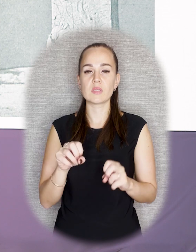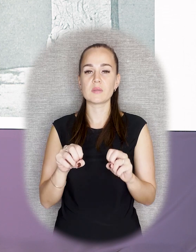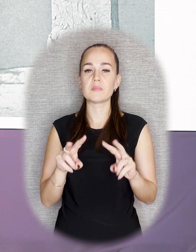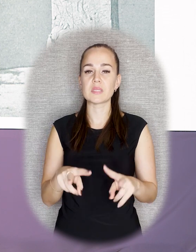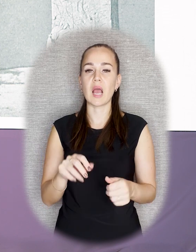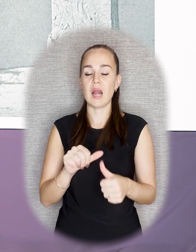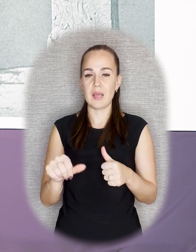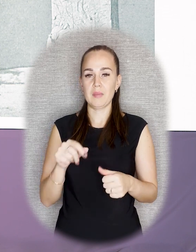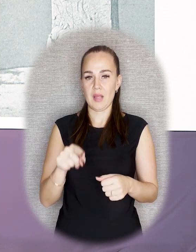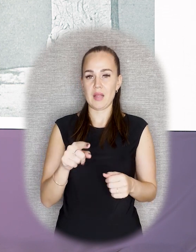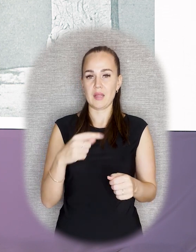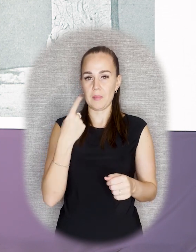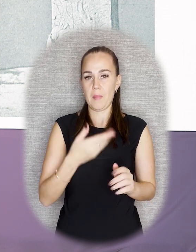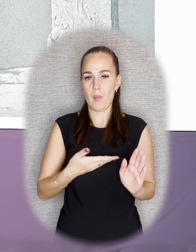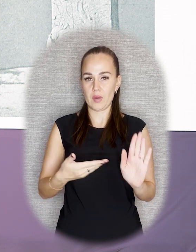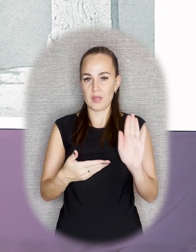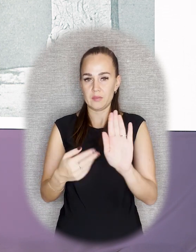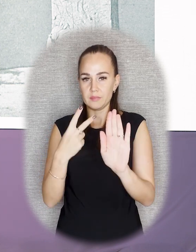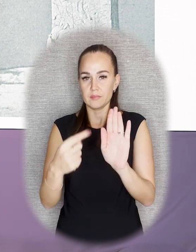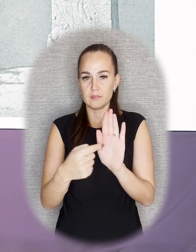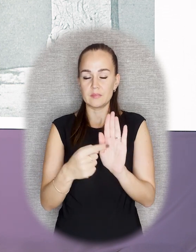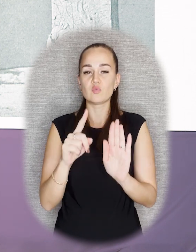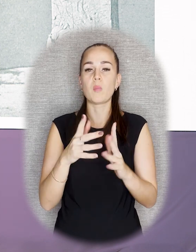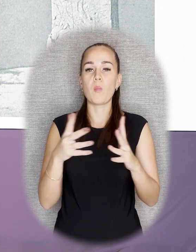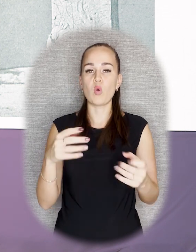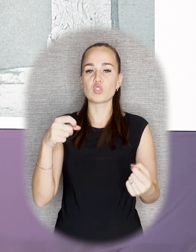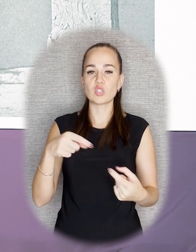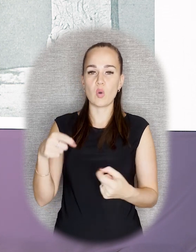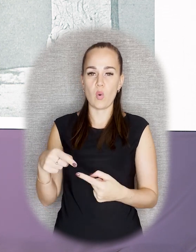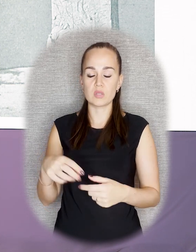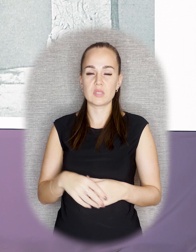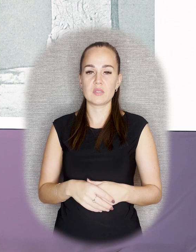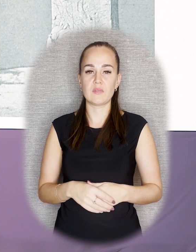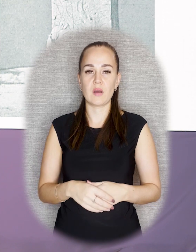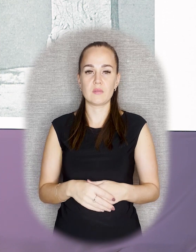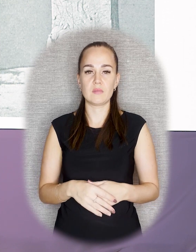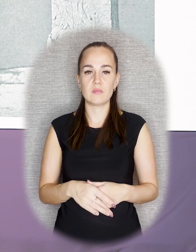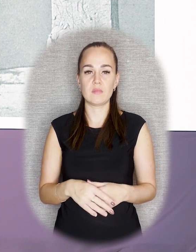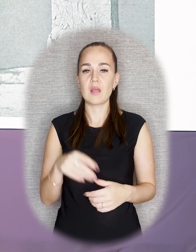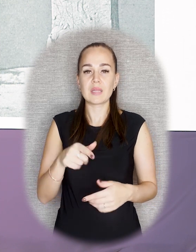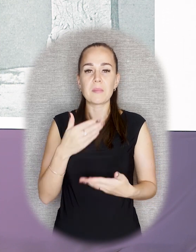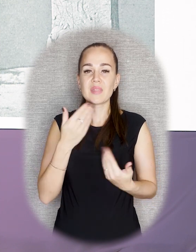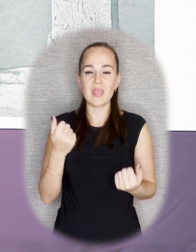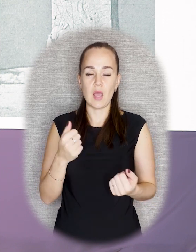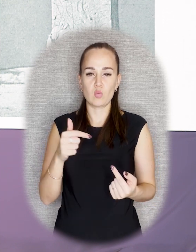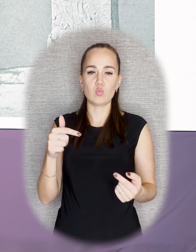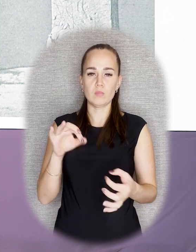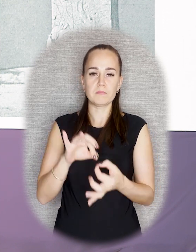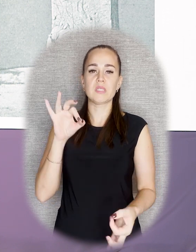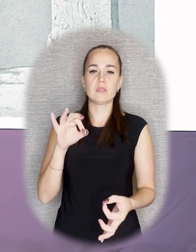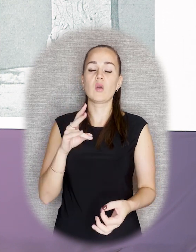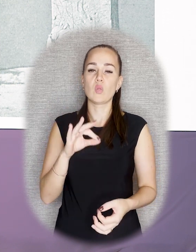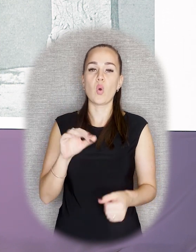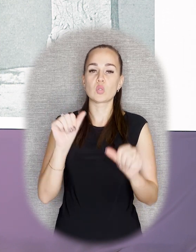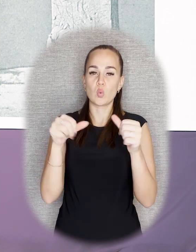Специально мы привели именно этот портрет, потому что больше видно сходство. Конечно, нельзя говорить о каком-то портретном сходстве здесь, но видно, что